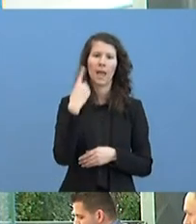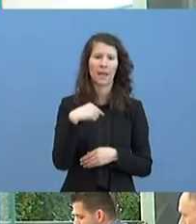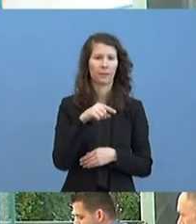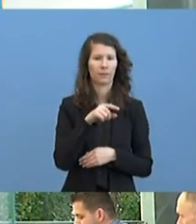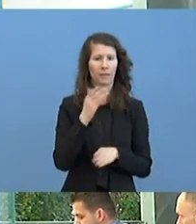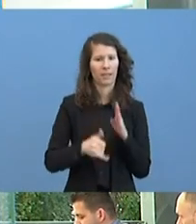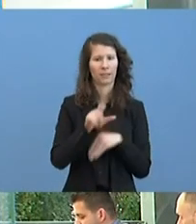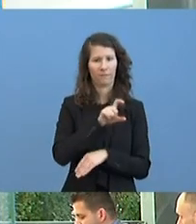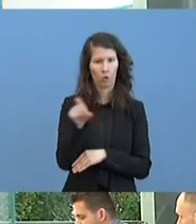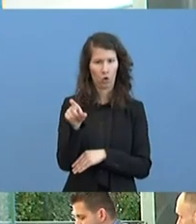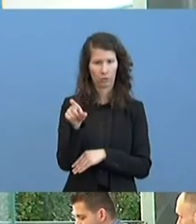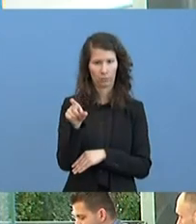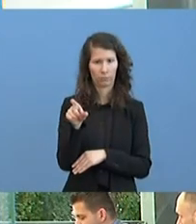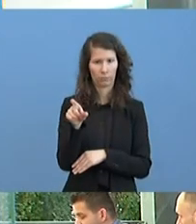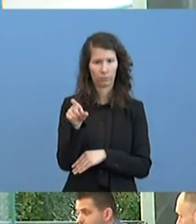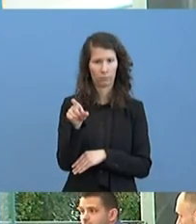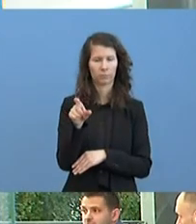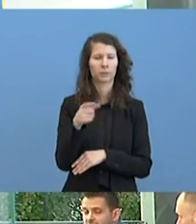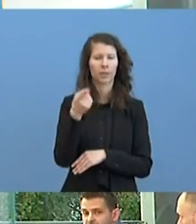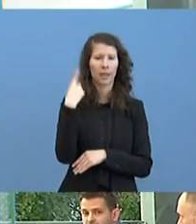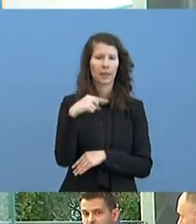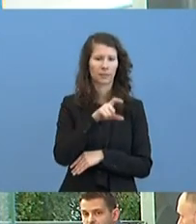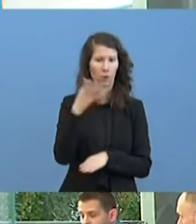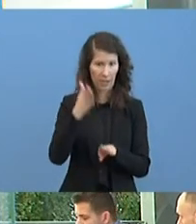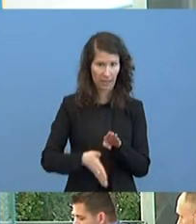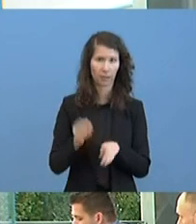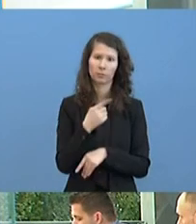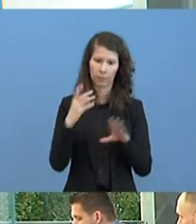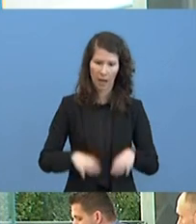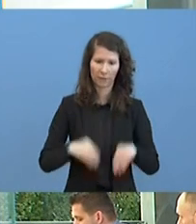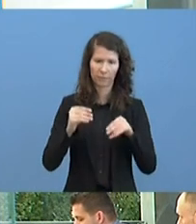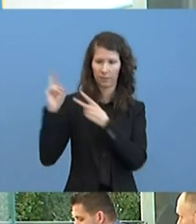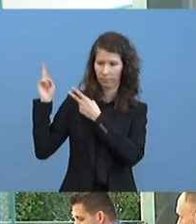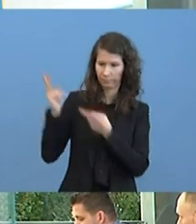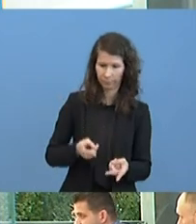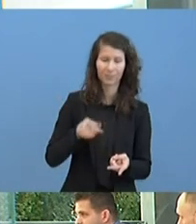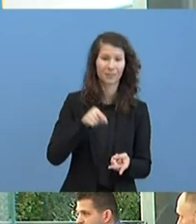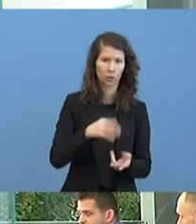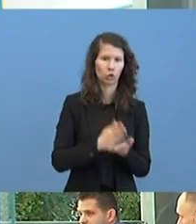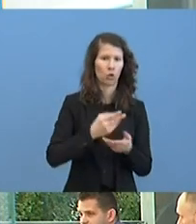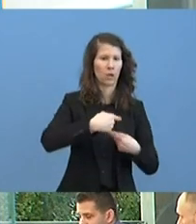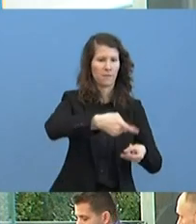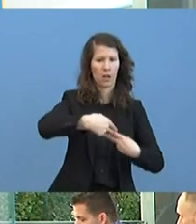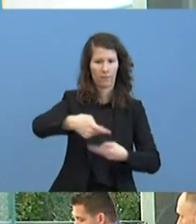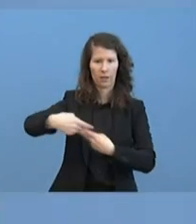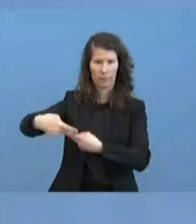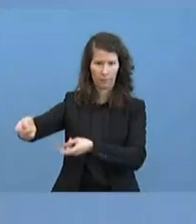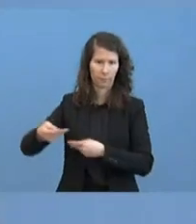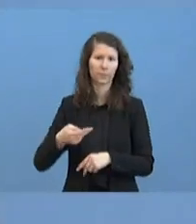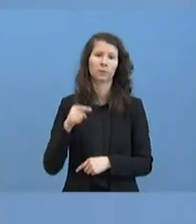begonnen, die Schutzausrüstung, die angeliefert wird, auch auszuliefern. Das ist ein Prozess der Fortwert